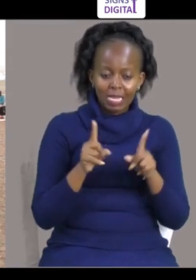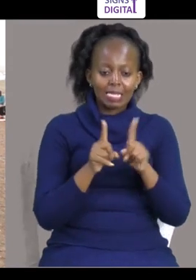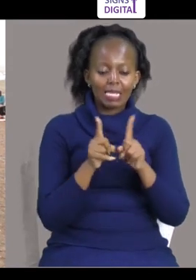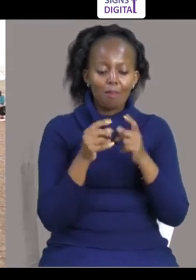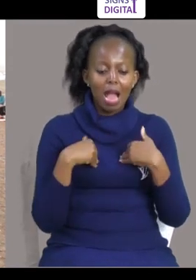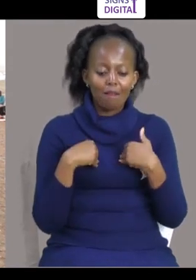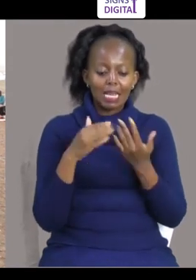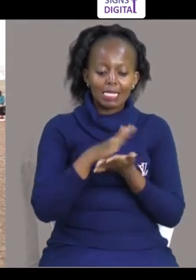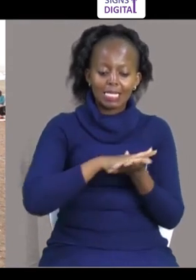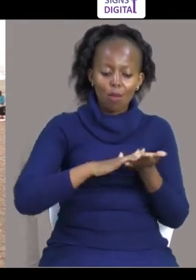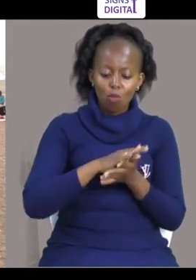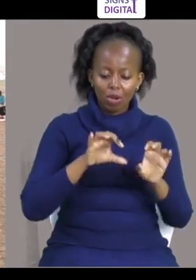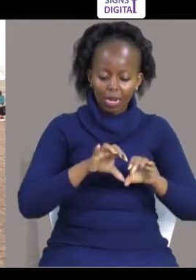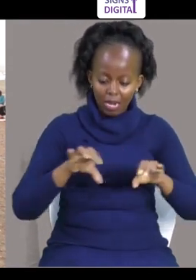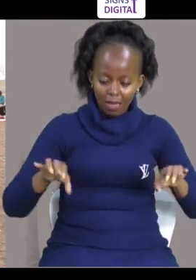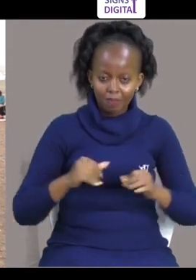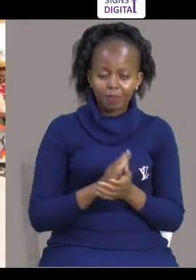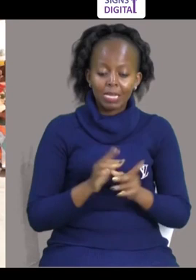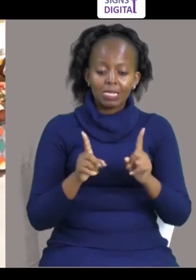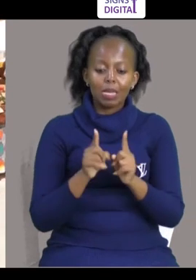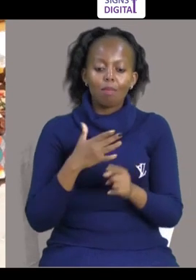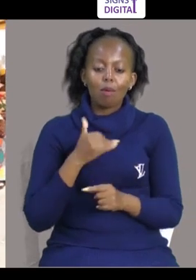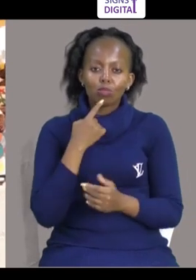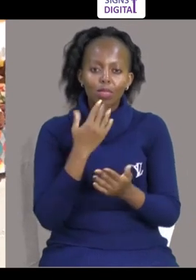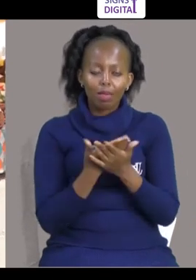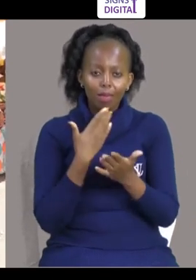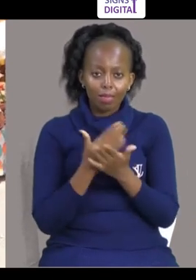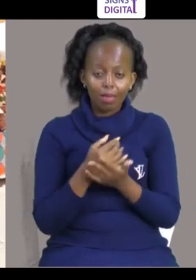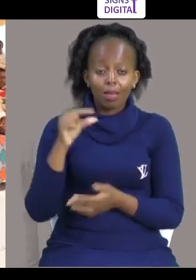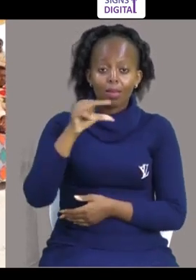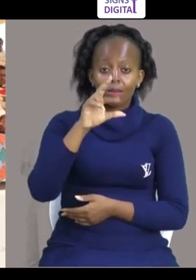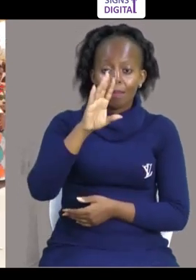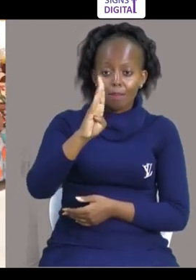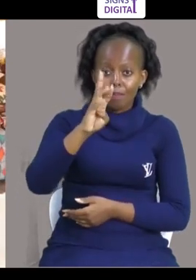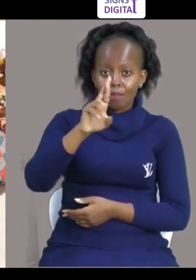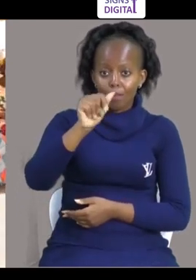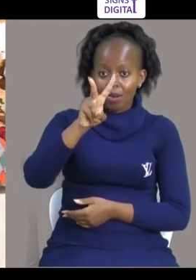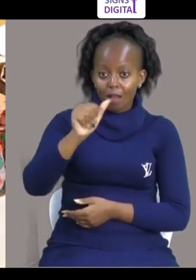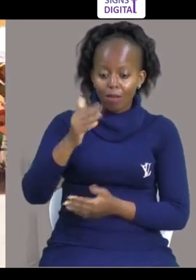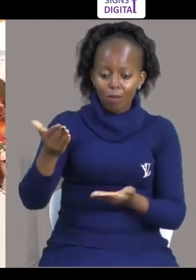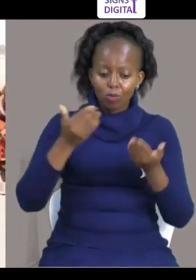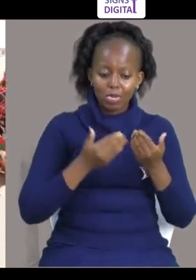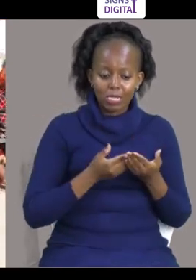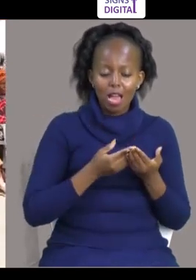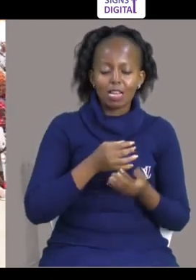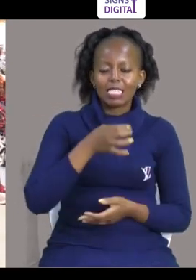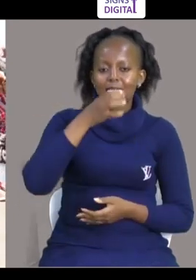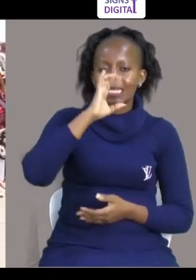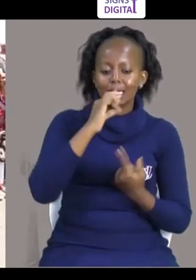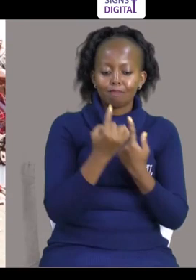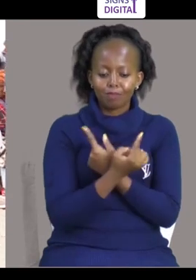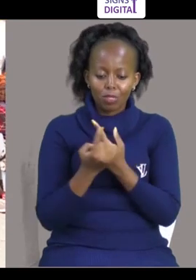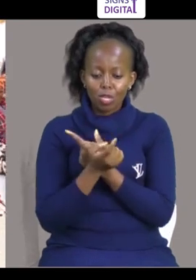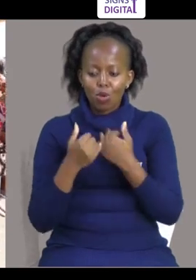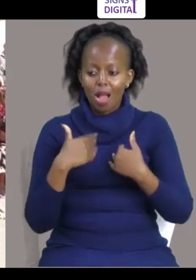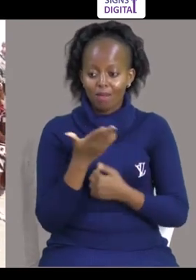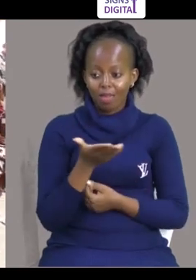Kupika Tumetetea Pia Sabuni Nashukuru Pia Bravo Wame Tupatia Vinyoaji Pale